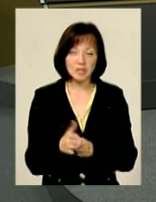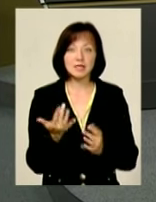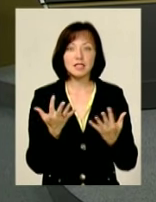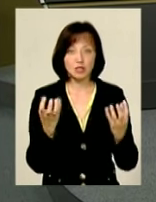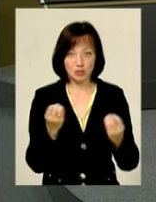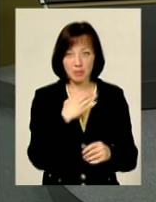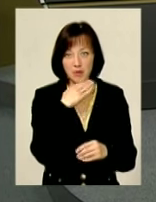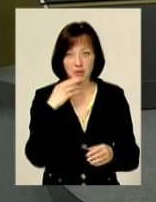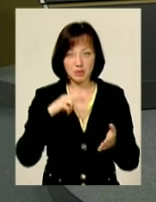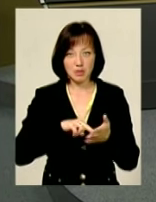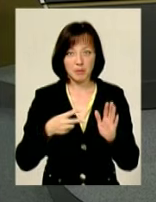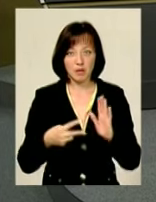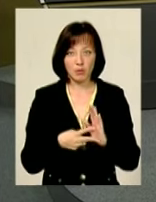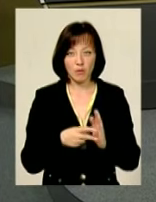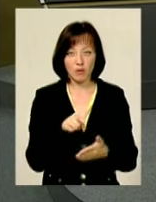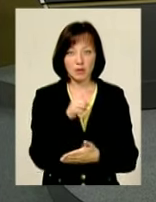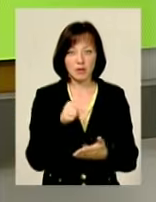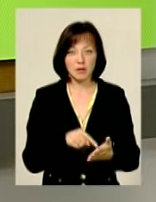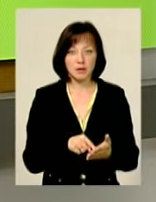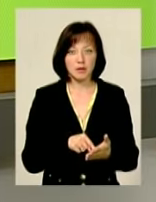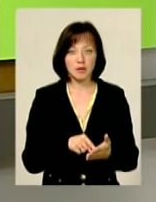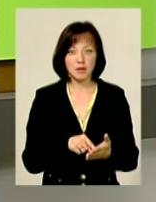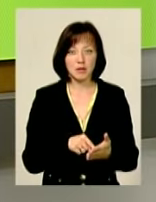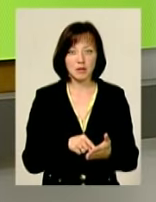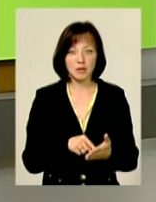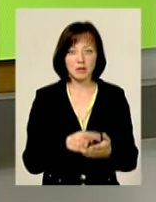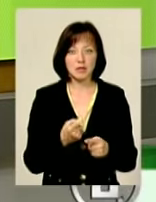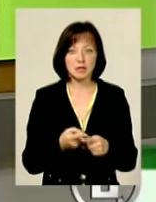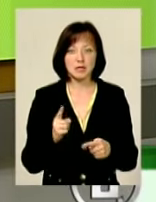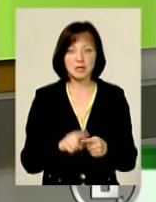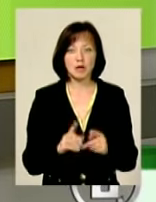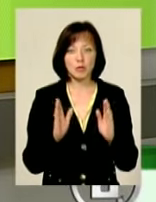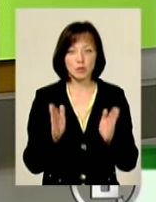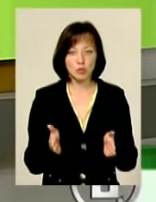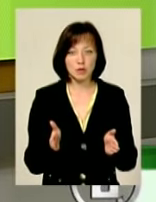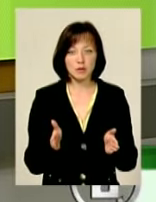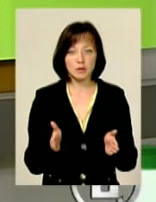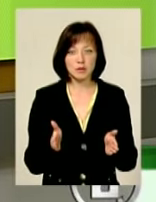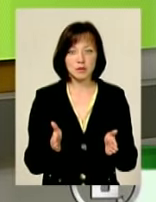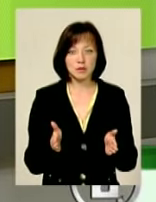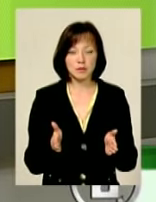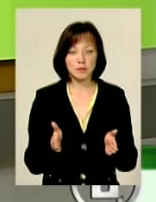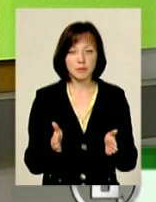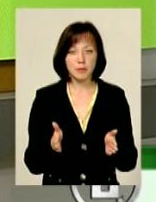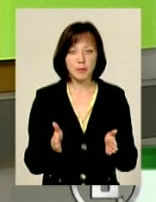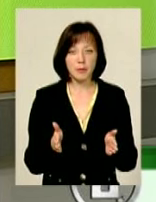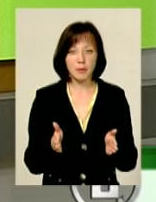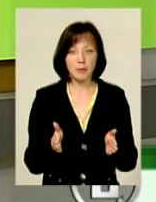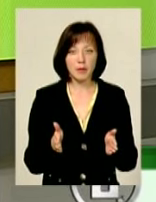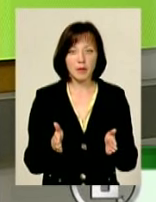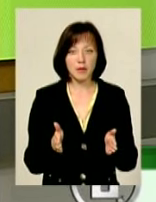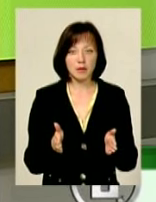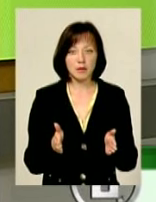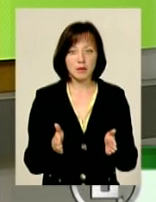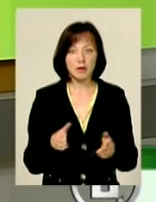скільки ще багато вистав заплановано? Значить, це буде, значить, в